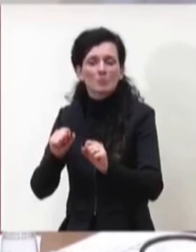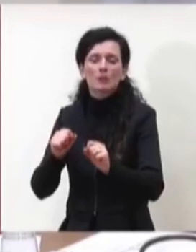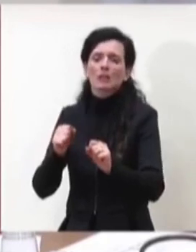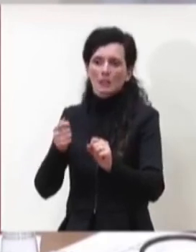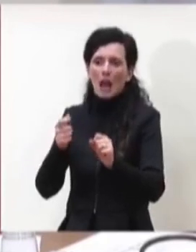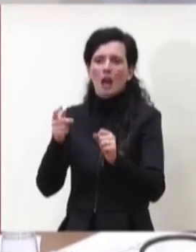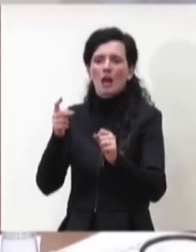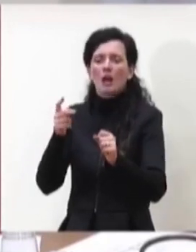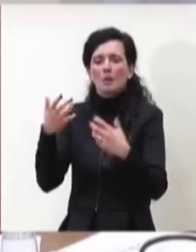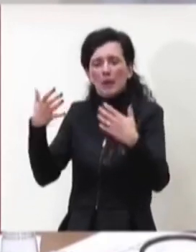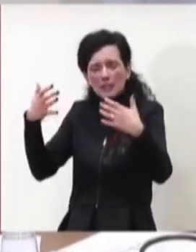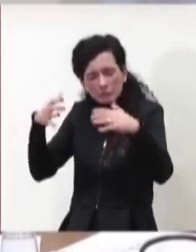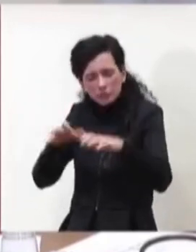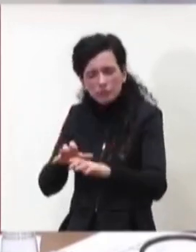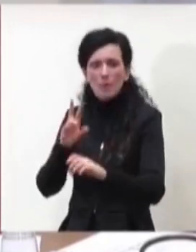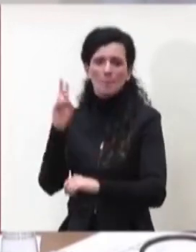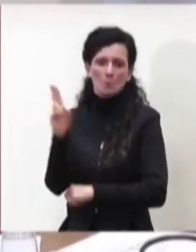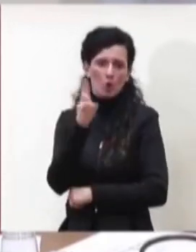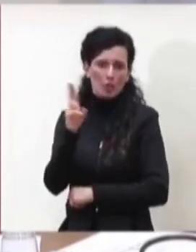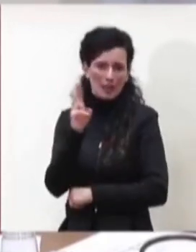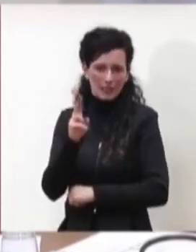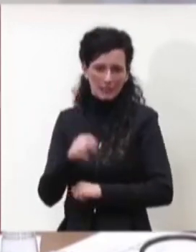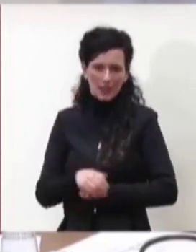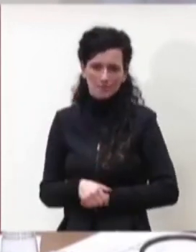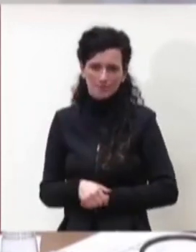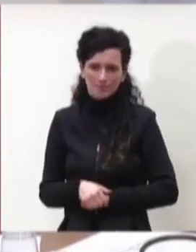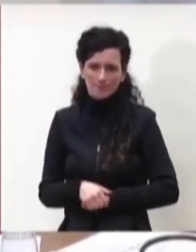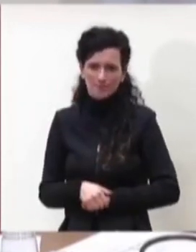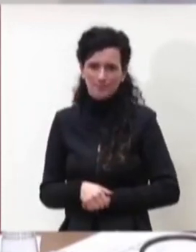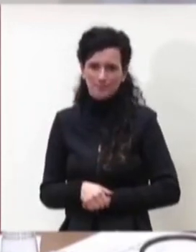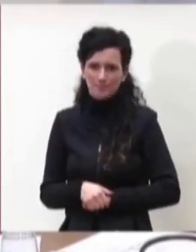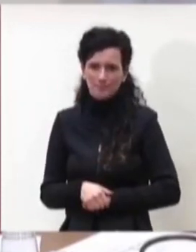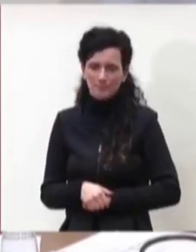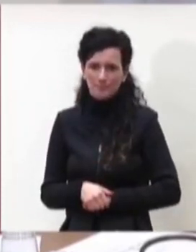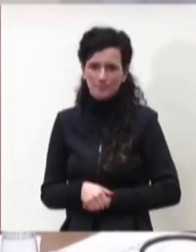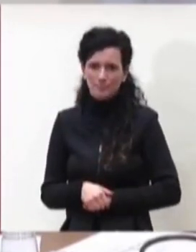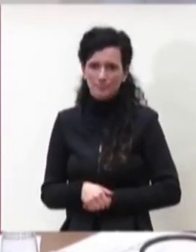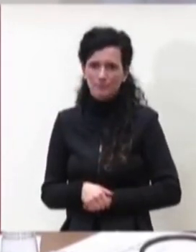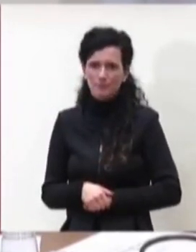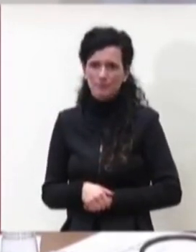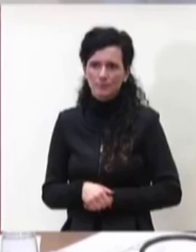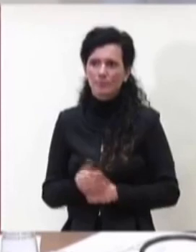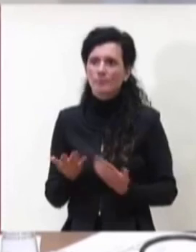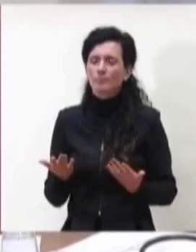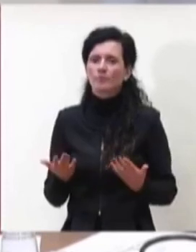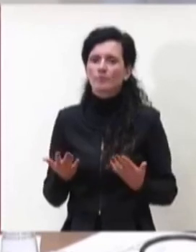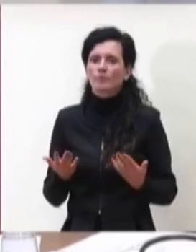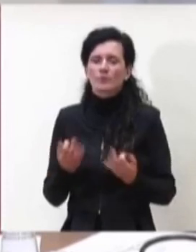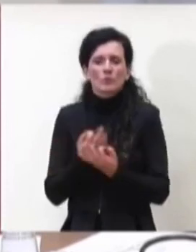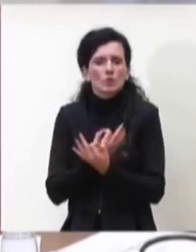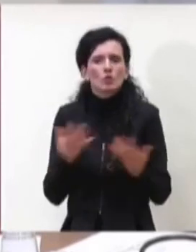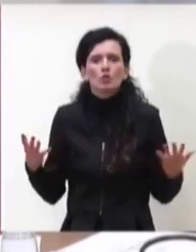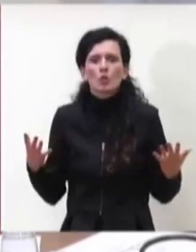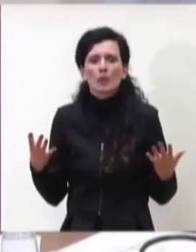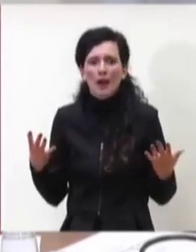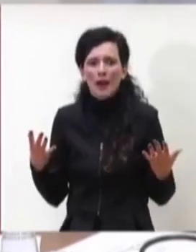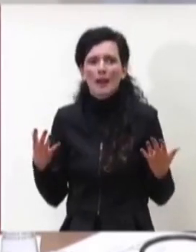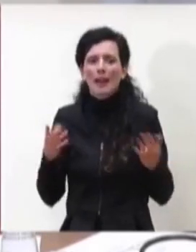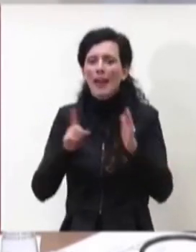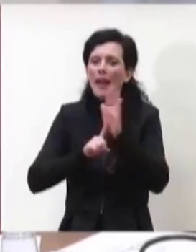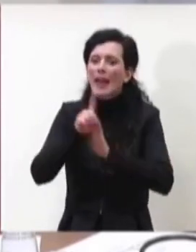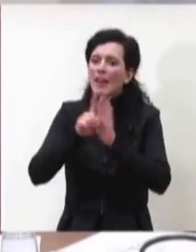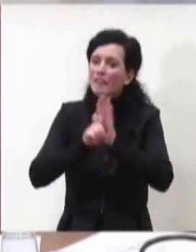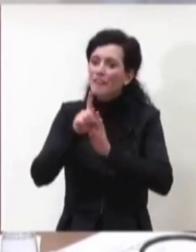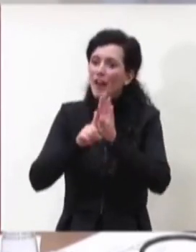mortalità associata all'infezione naturalmente non sono effetti che non si vedono nelle prime